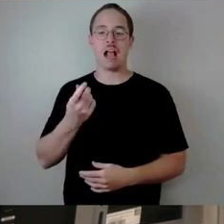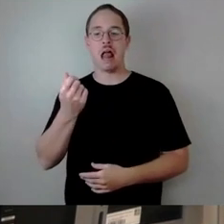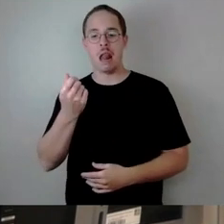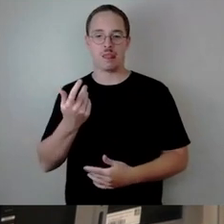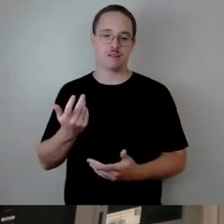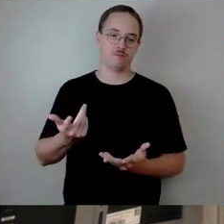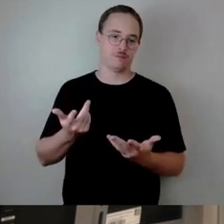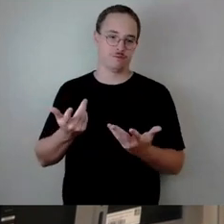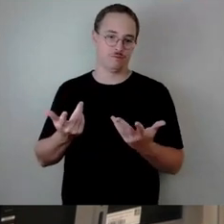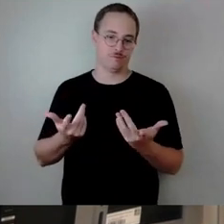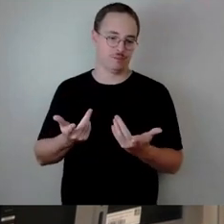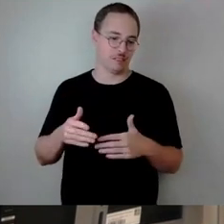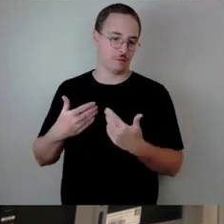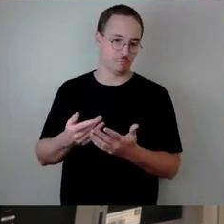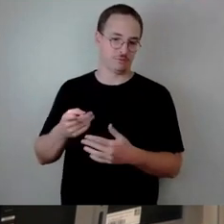zum Wiederaufbau der Brücke.